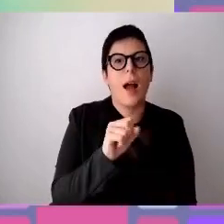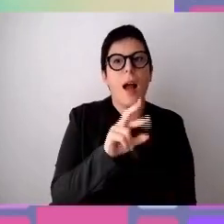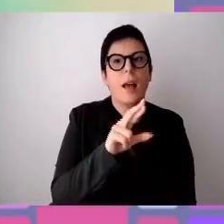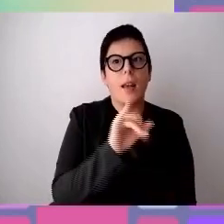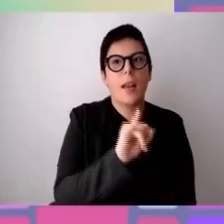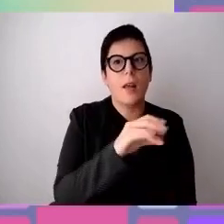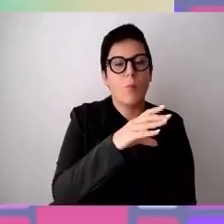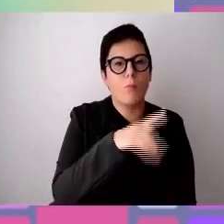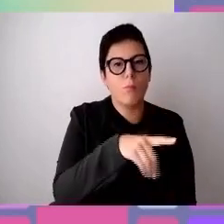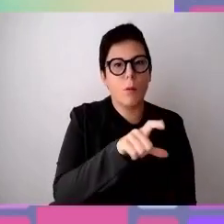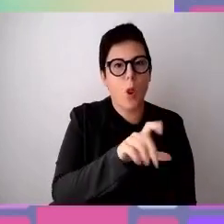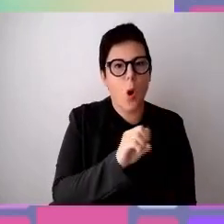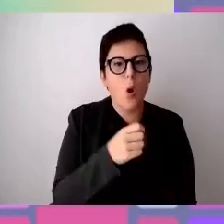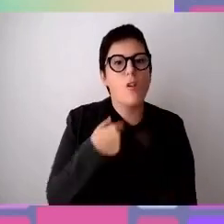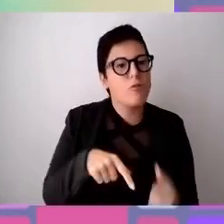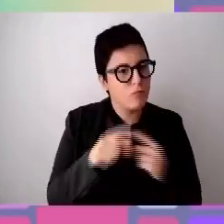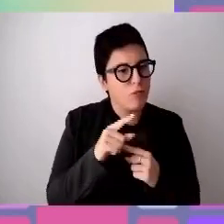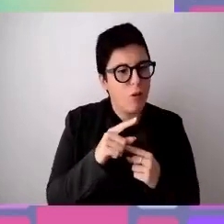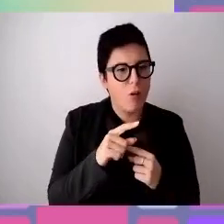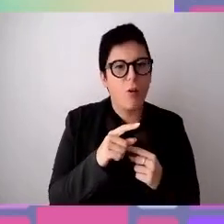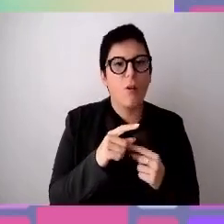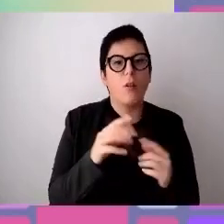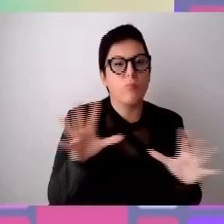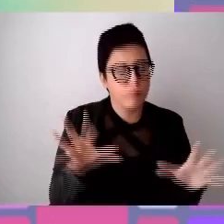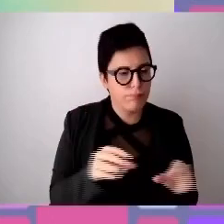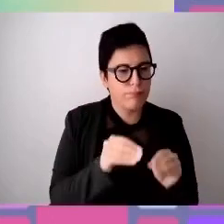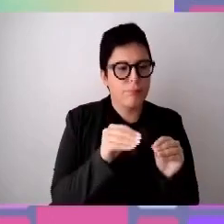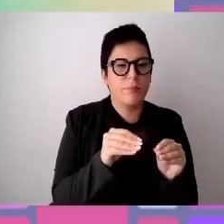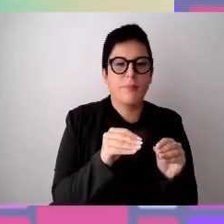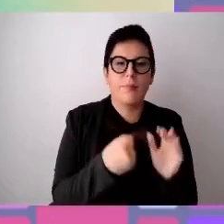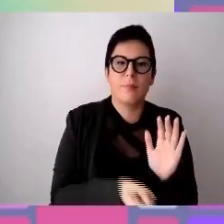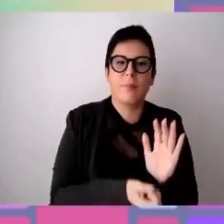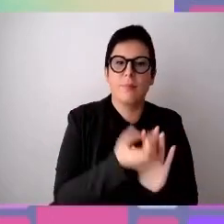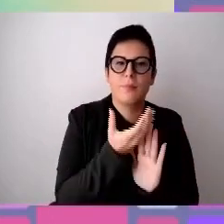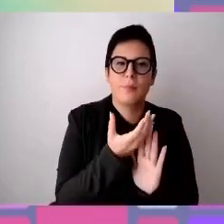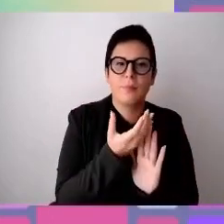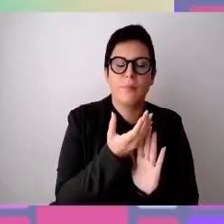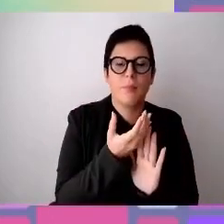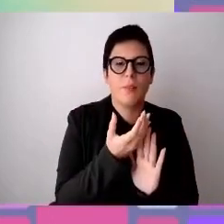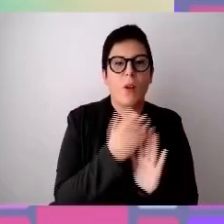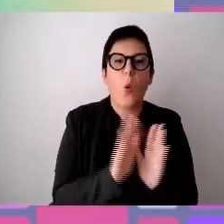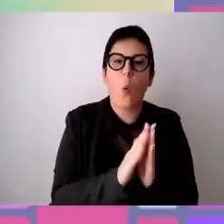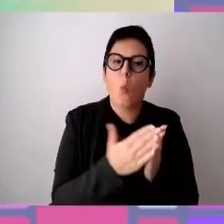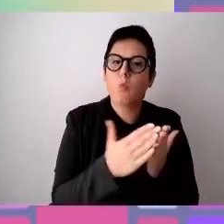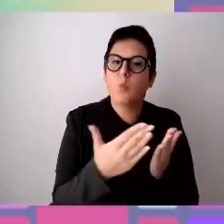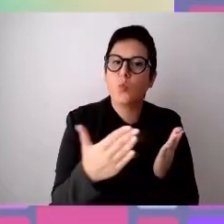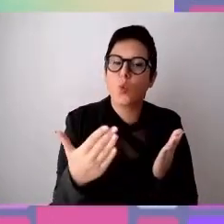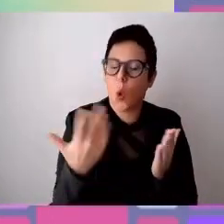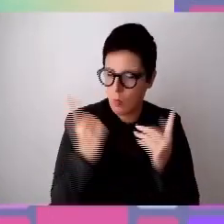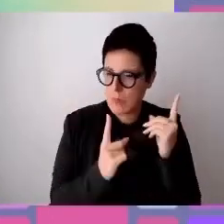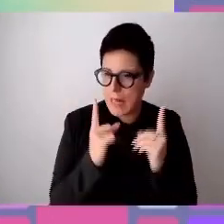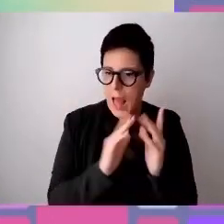realizzato, in collaborazione con la TGL di Milano, un opuscolo scaricabile